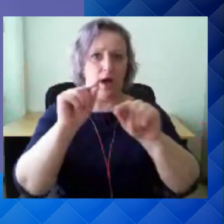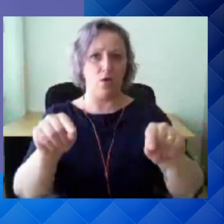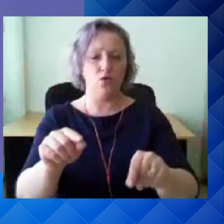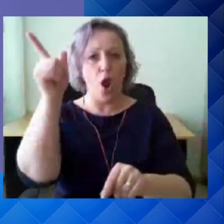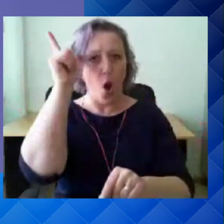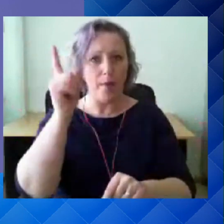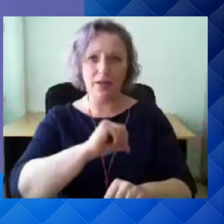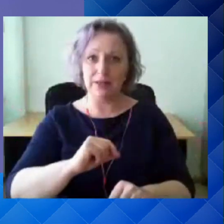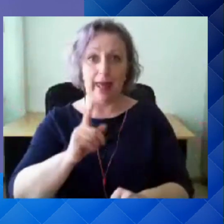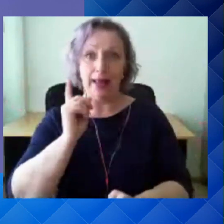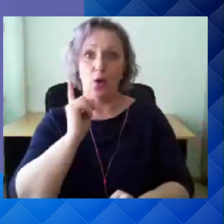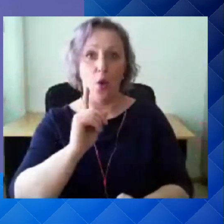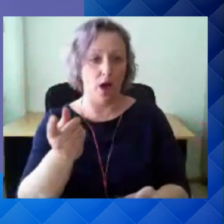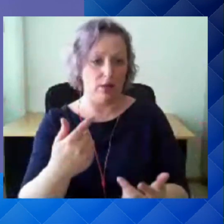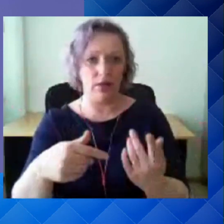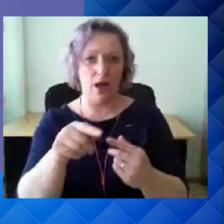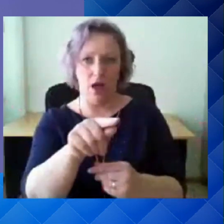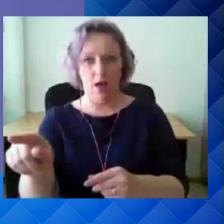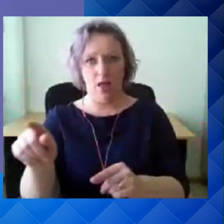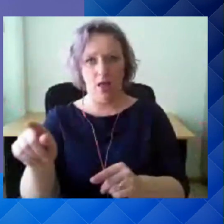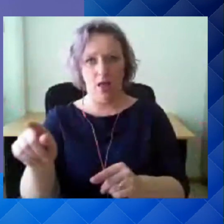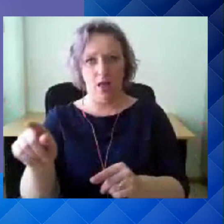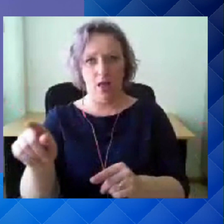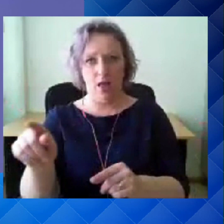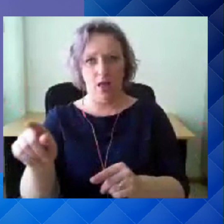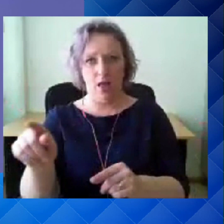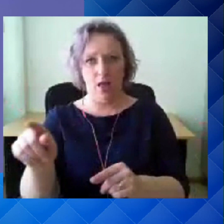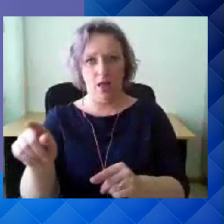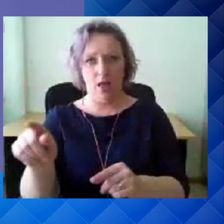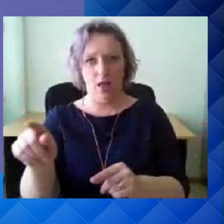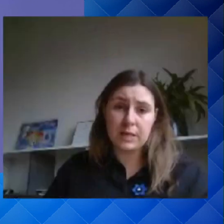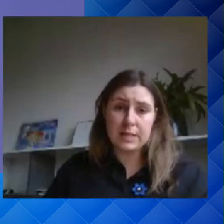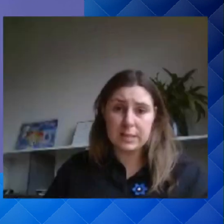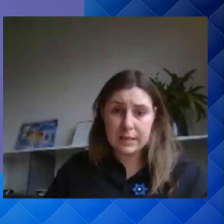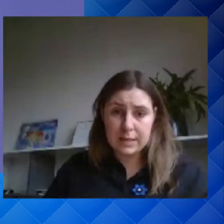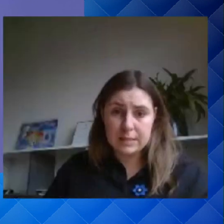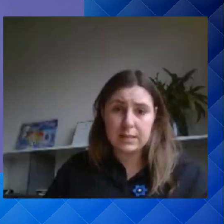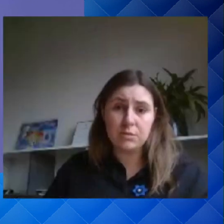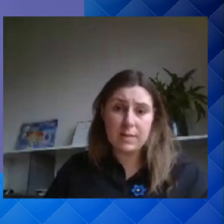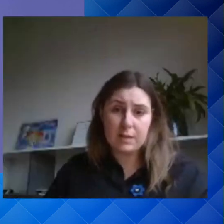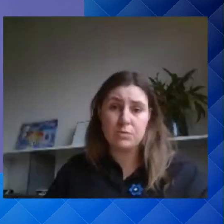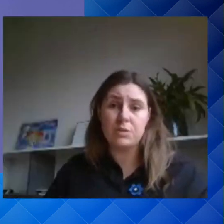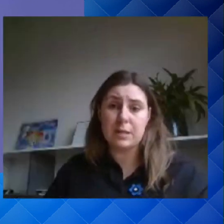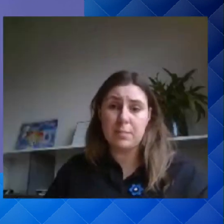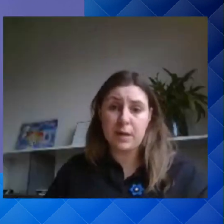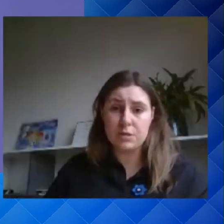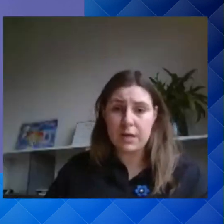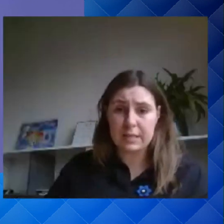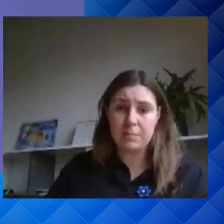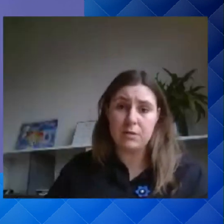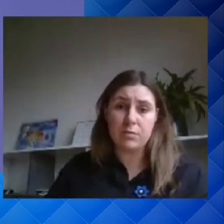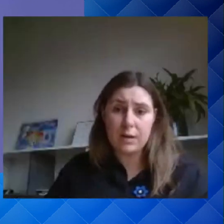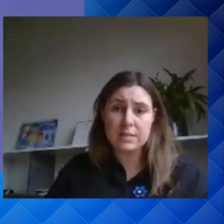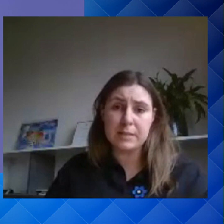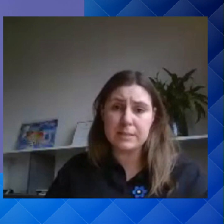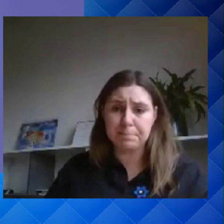on nakkusekandjad. Me teame vaid seda, et järgmine pandeemia juhtub täiesti kindlasti ja tulevikus palju